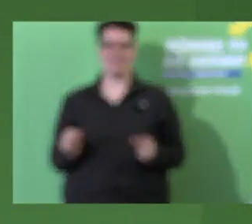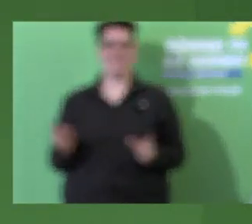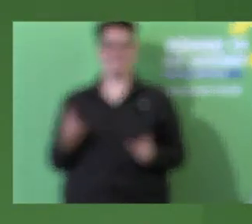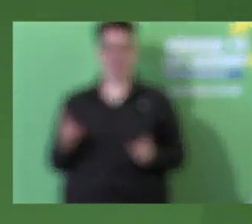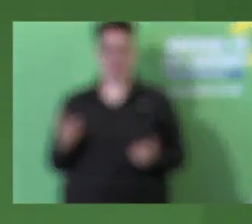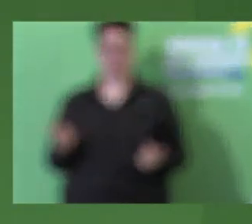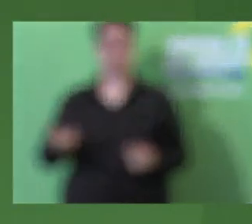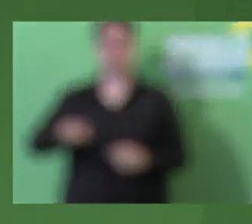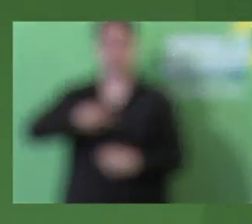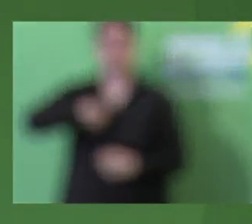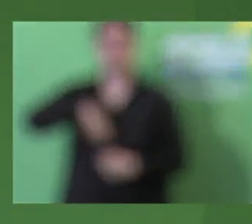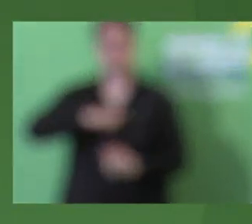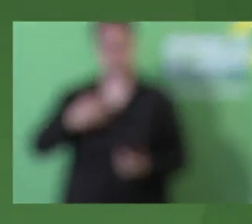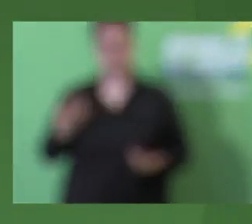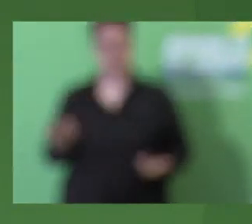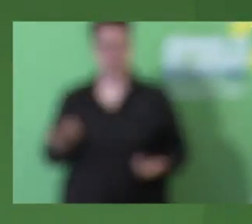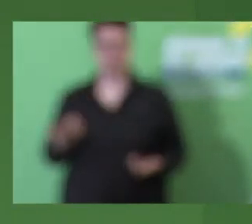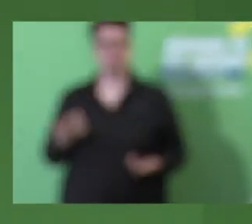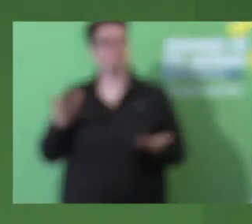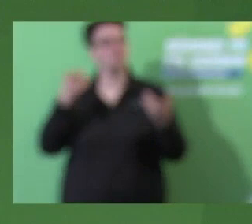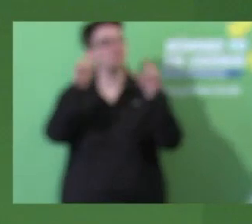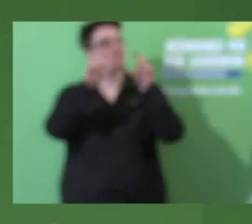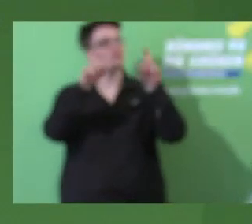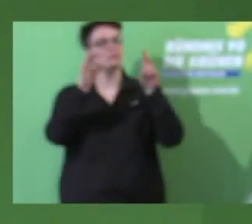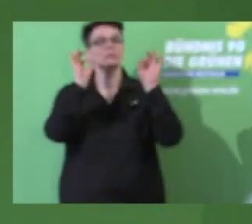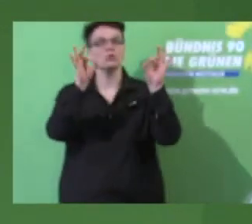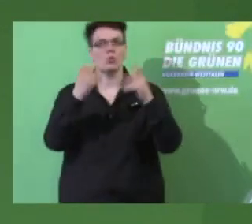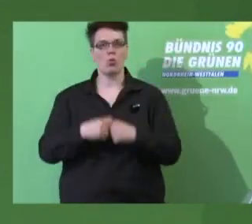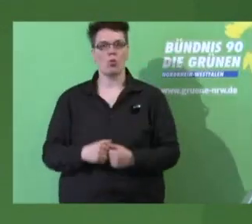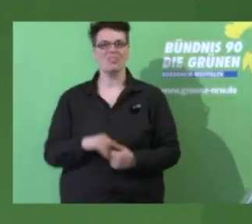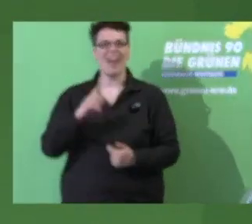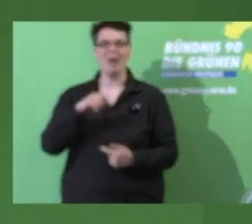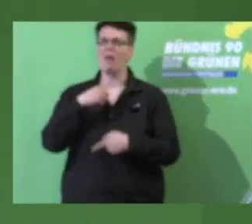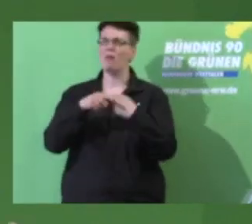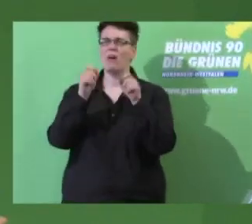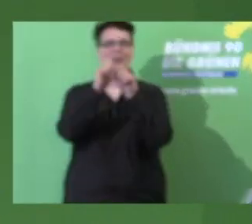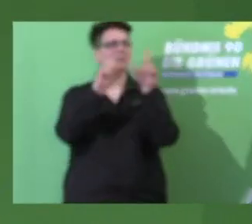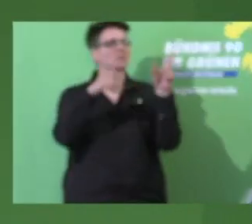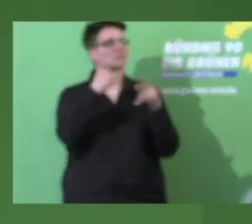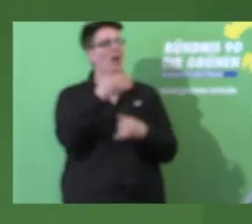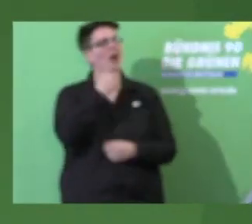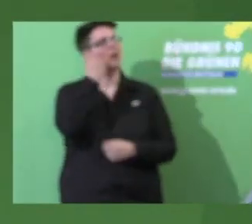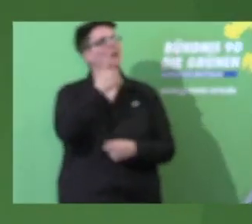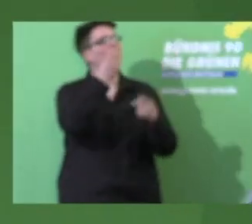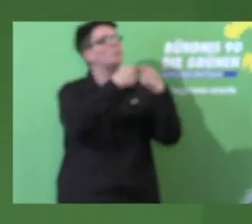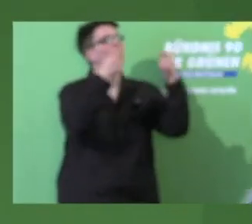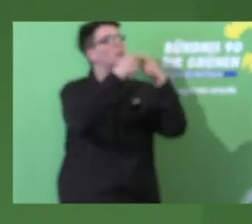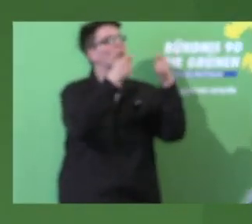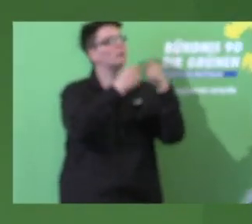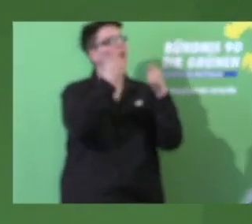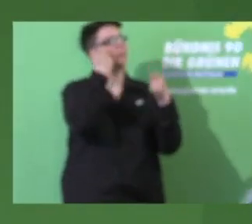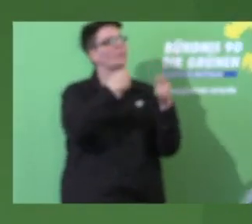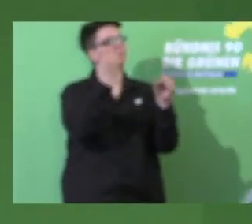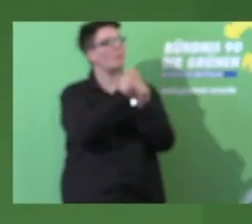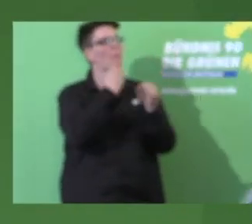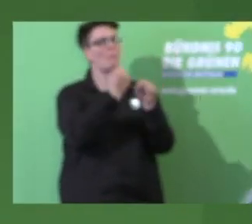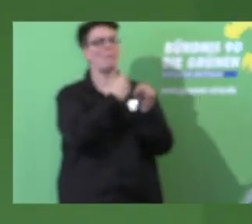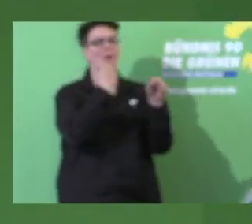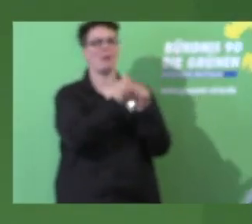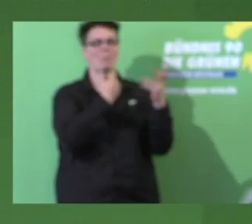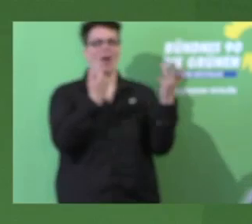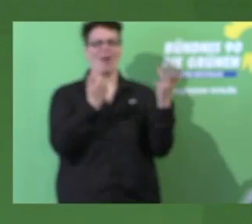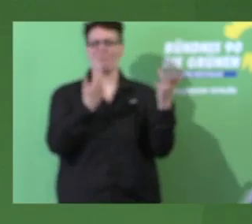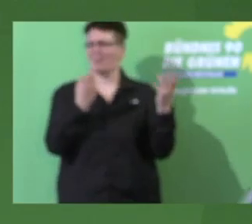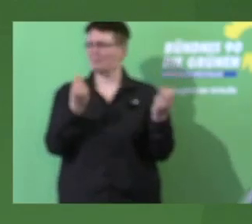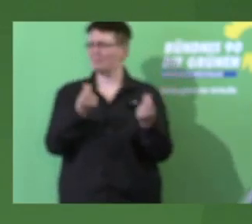ist immer nur das Aufhalten der Hand. Lieber Bund, gib uns mal. Lieber Bund, mach mal. Ich würde gerne wissen, was wollt ihr? Was ich da lese, ist prima,